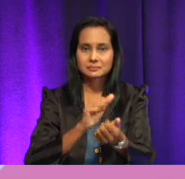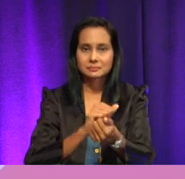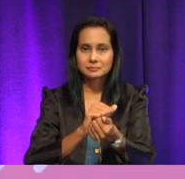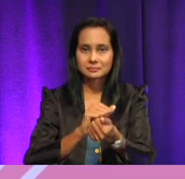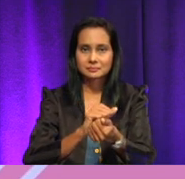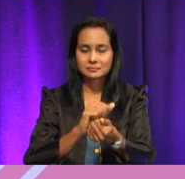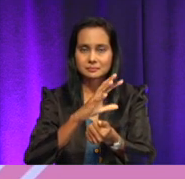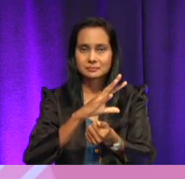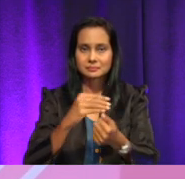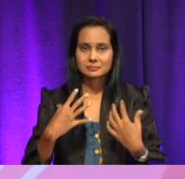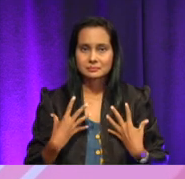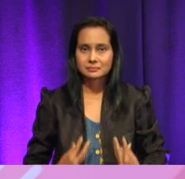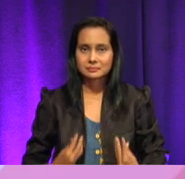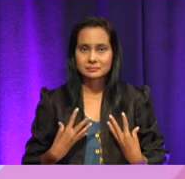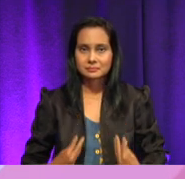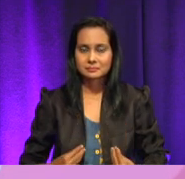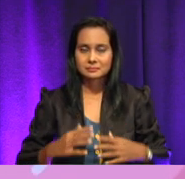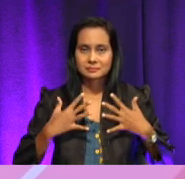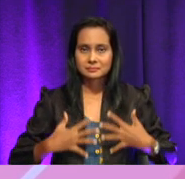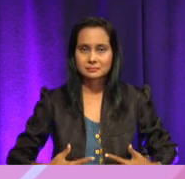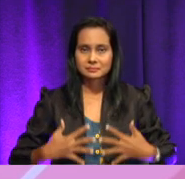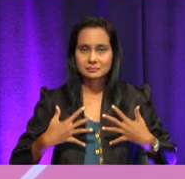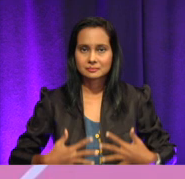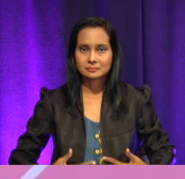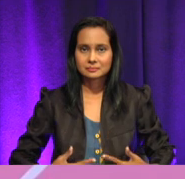pilih suhu mod atau cucian.